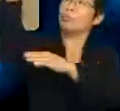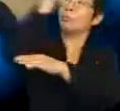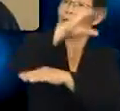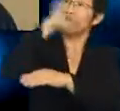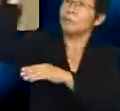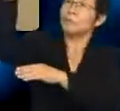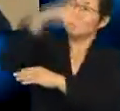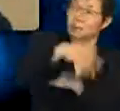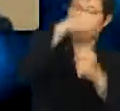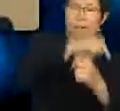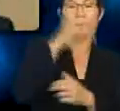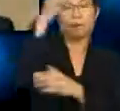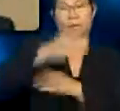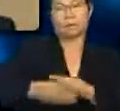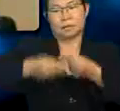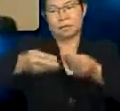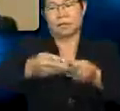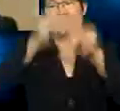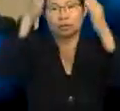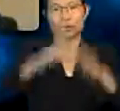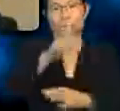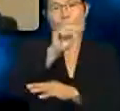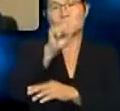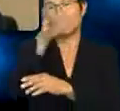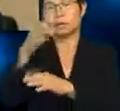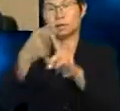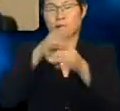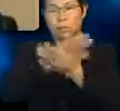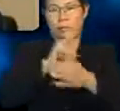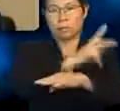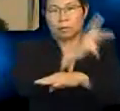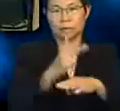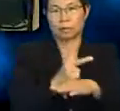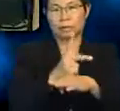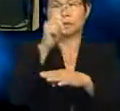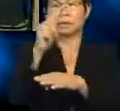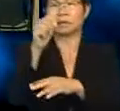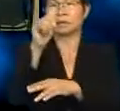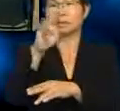matahari yang akan disampaikan oleh Cikgu Latif dari Sekolah Kebangsaan Taming Jaya.